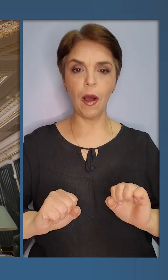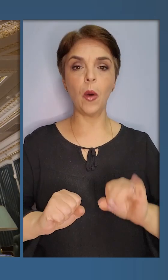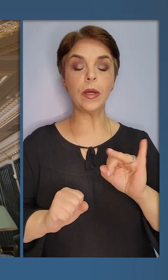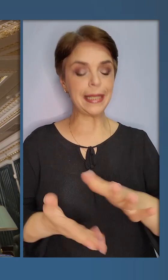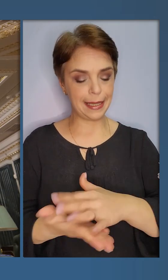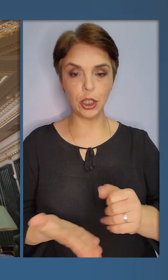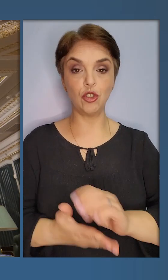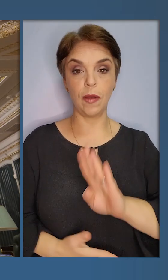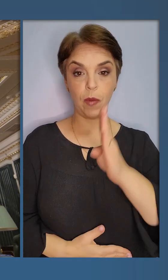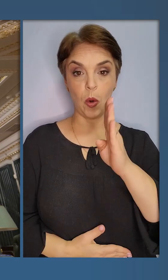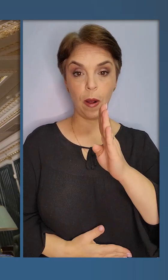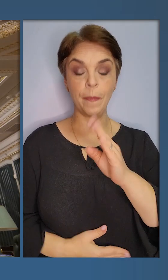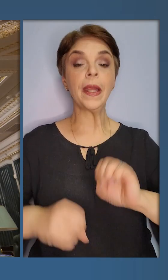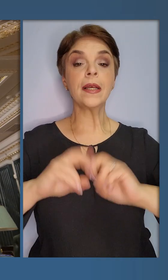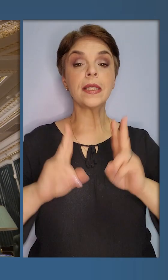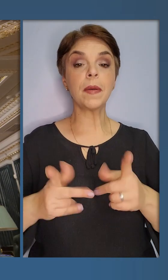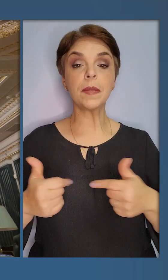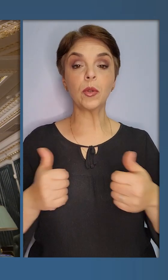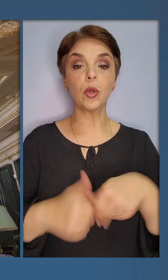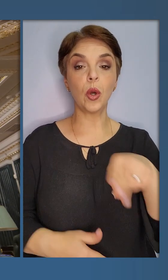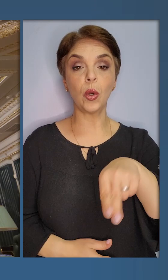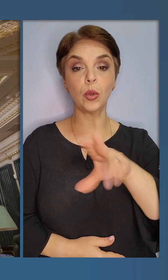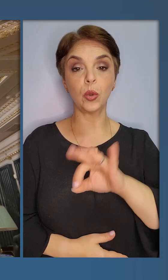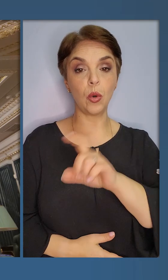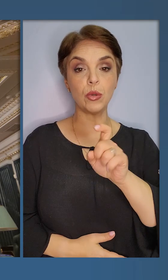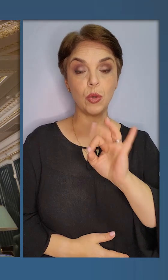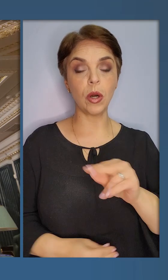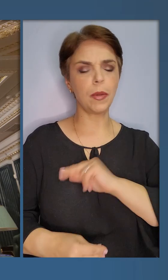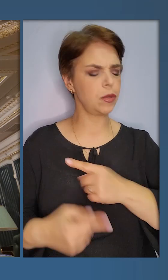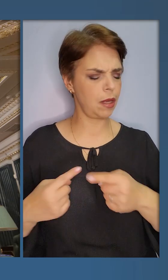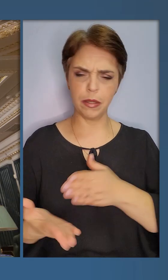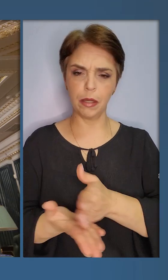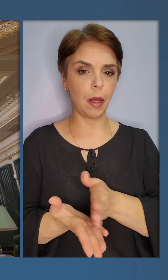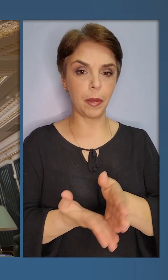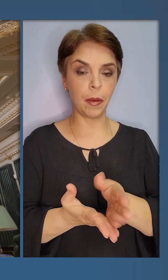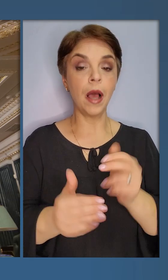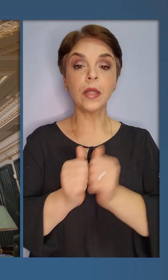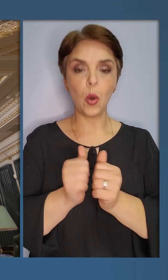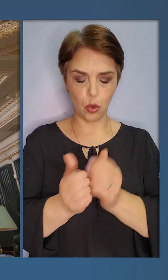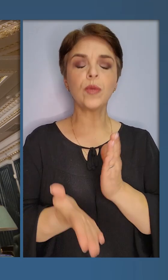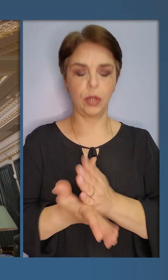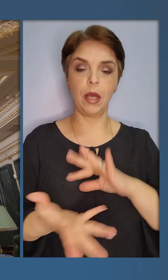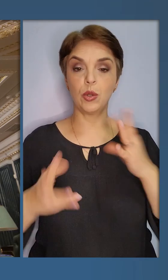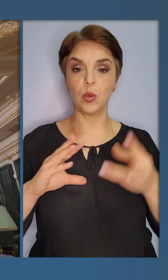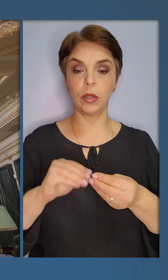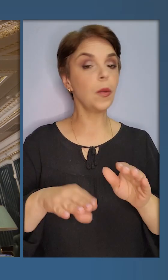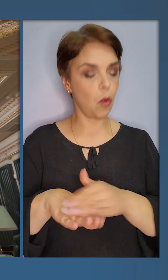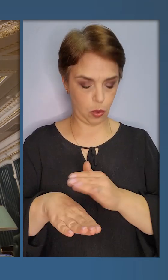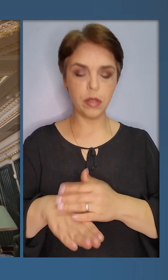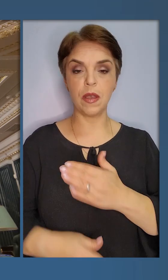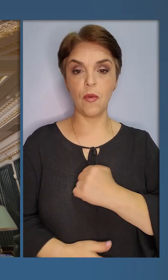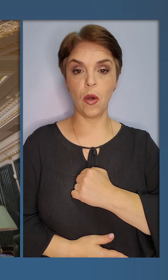відвагу і знищення ворога. Спецпідрозділ «Дозор» працює на різних напрямках, на кожному є результат.